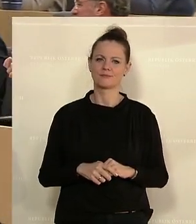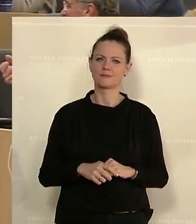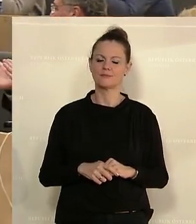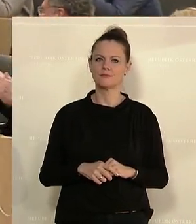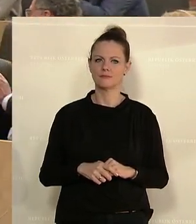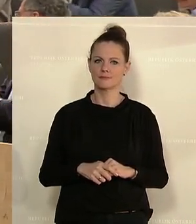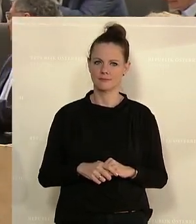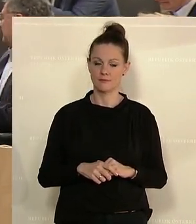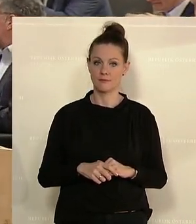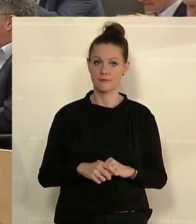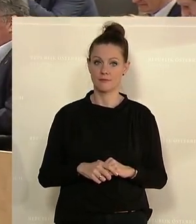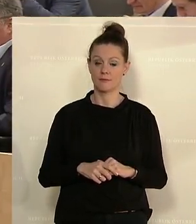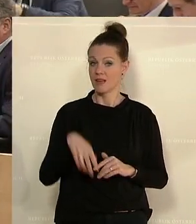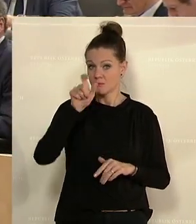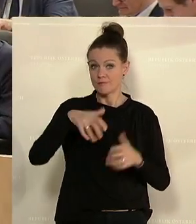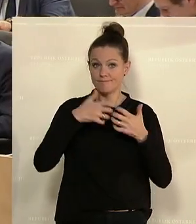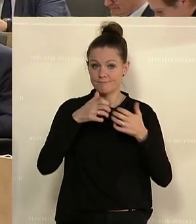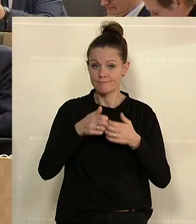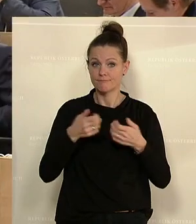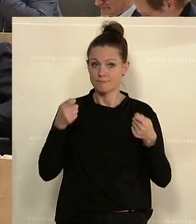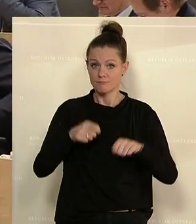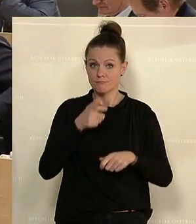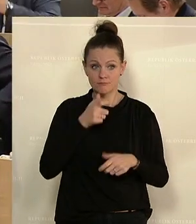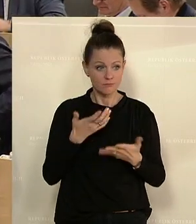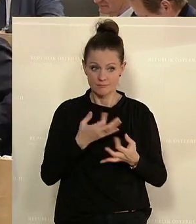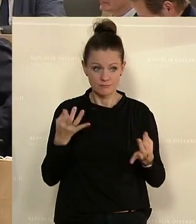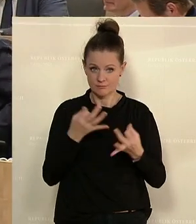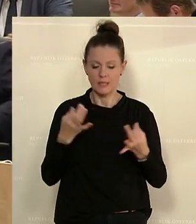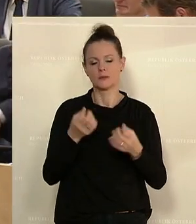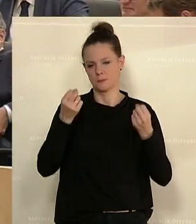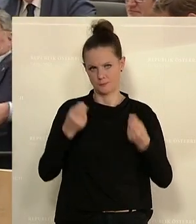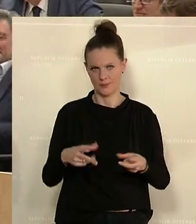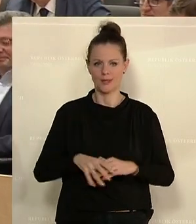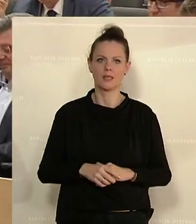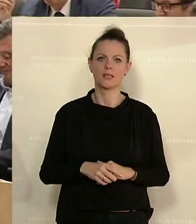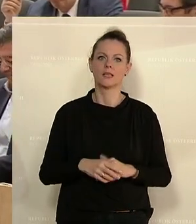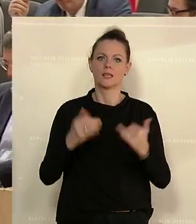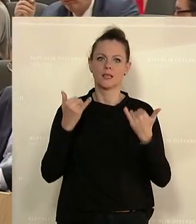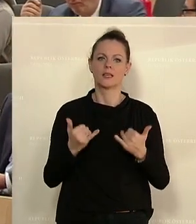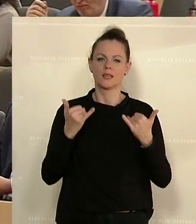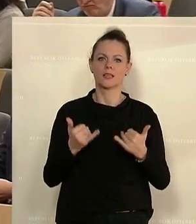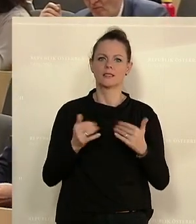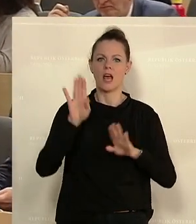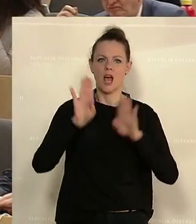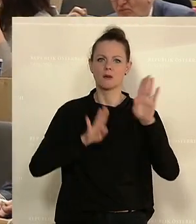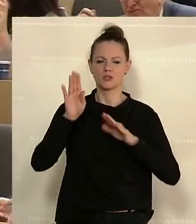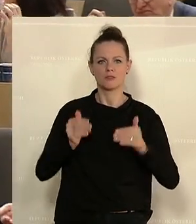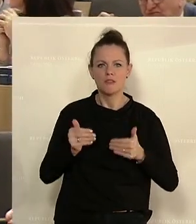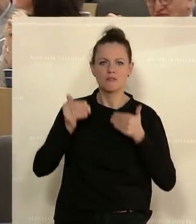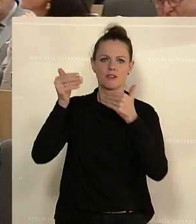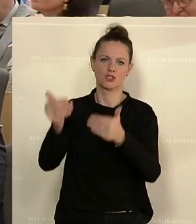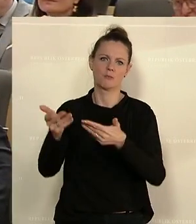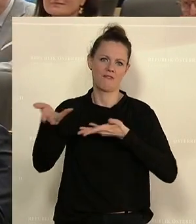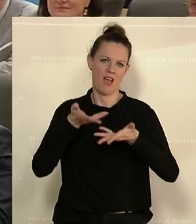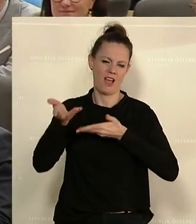Berichterstattung ein Schlusswort gewünscht? Nein, das ist nicht der Fall. Ich verlege wie vereinbart die Abstimmungen an den Schluss der